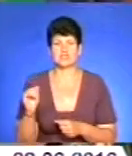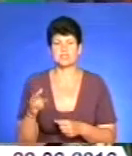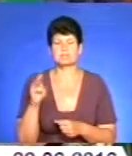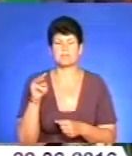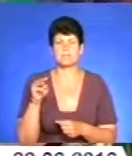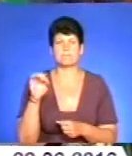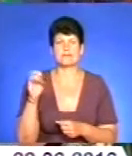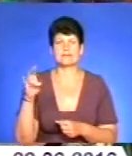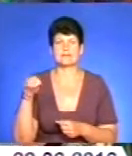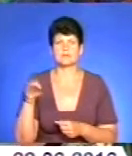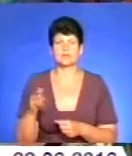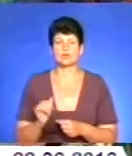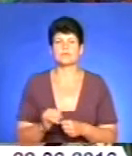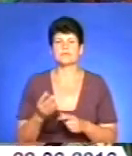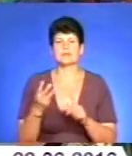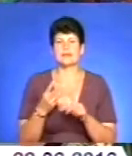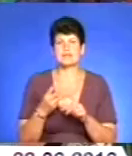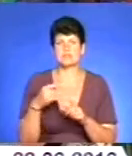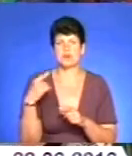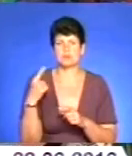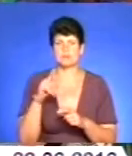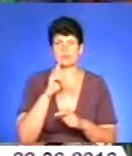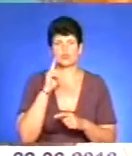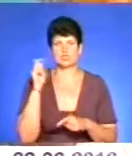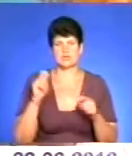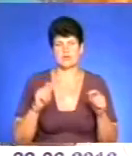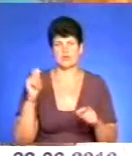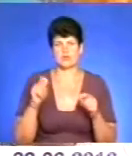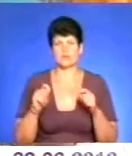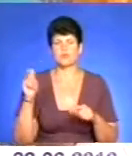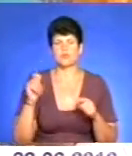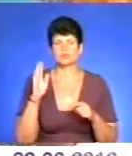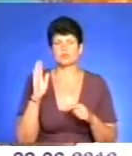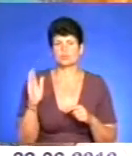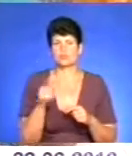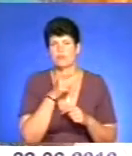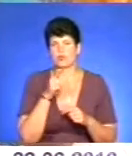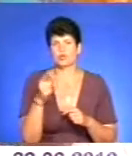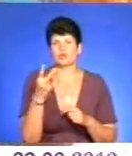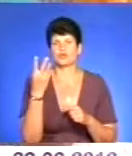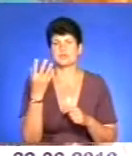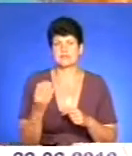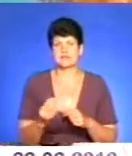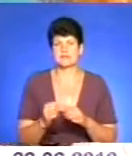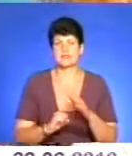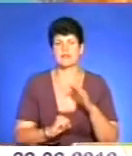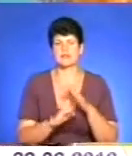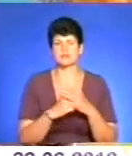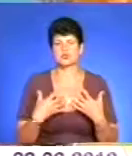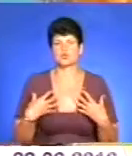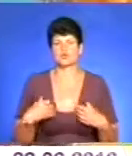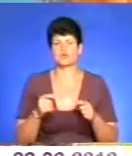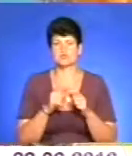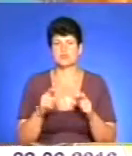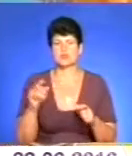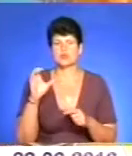подією фестивалю стане третій обласний молодіжний форум. Форум відбувається протягом двох днів на базі озробчого закладу